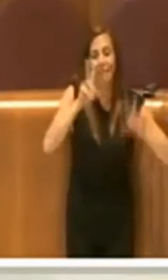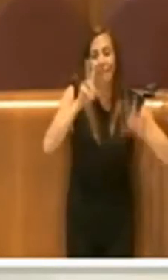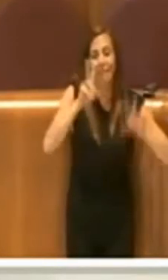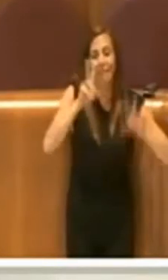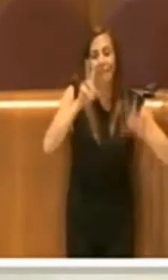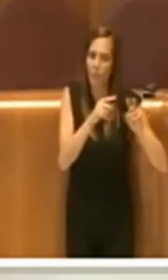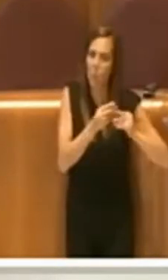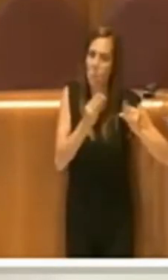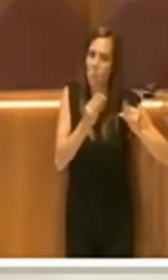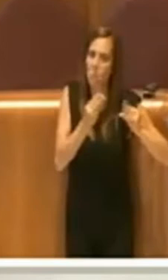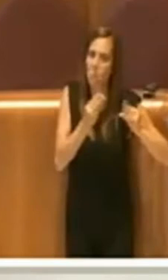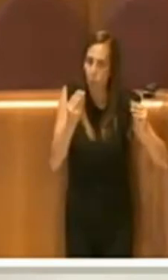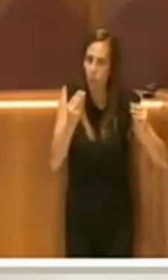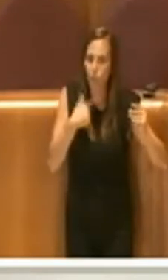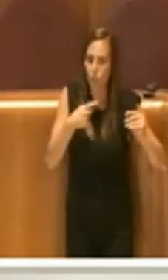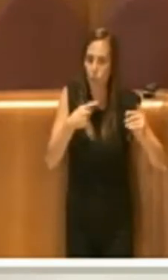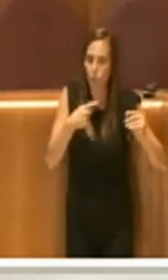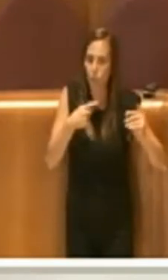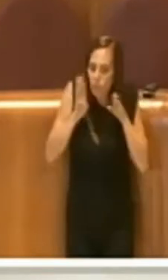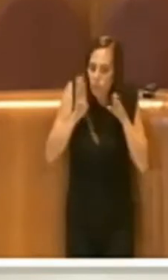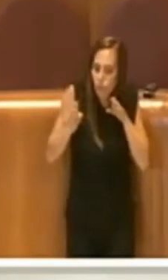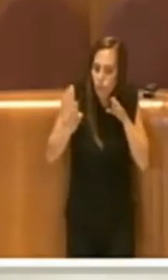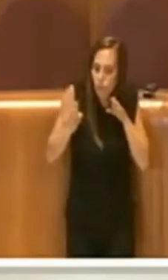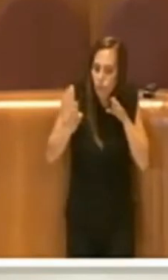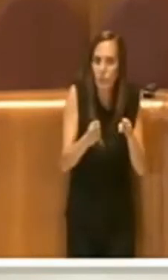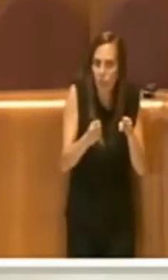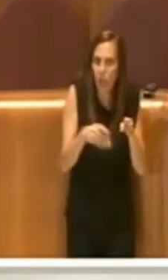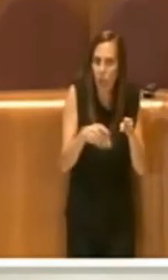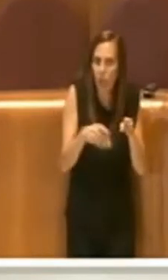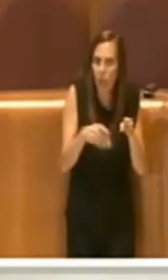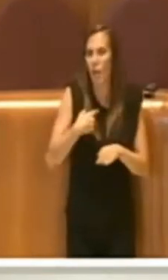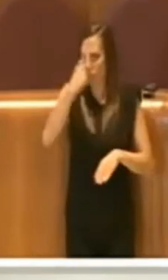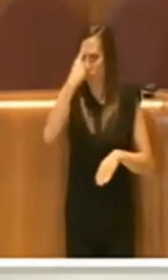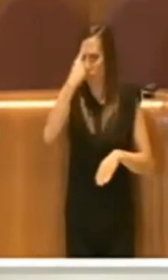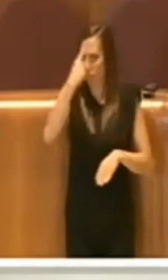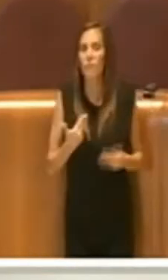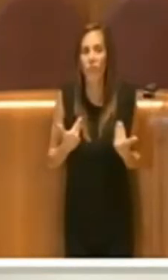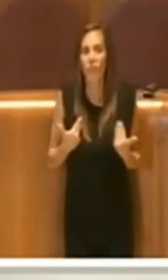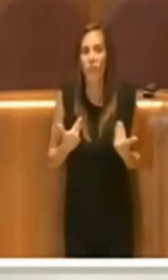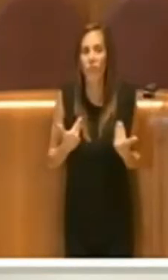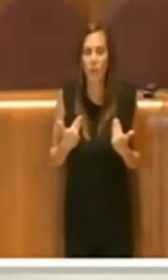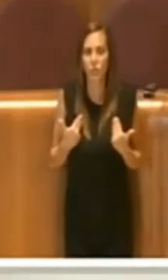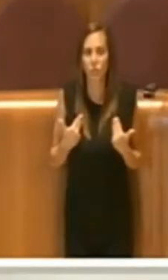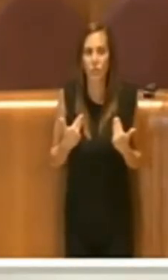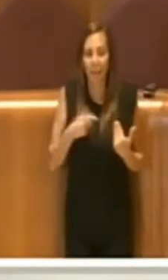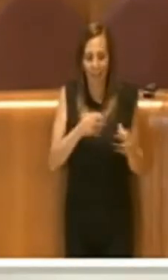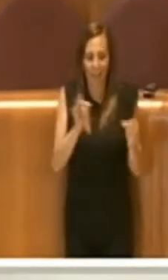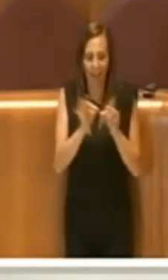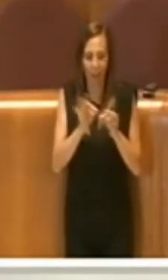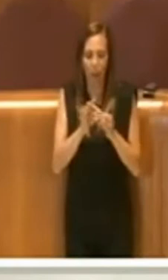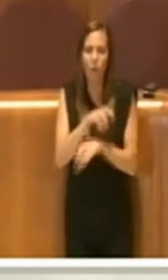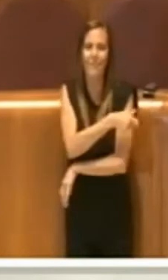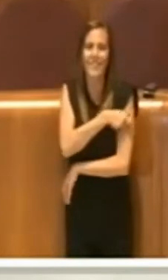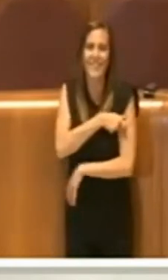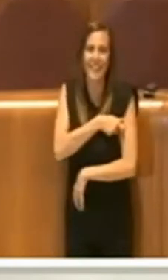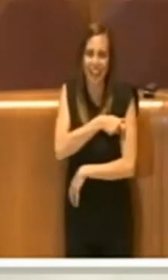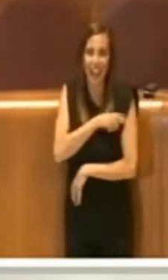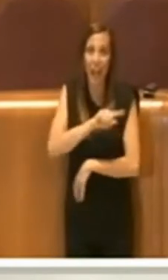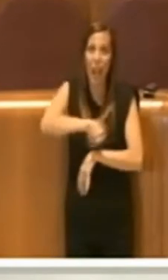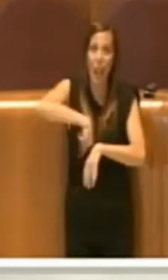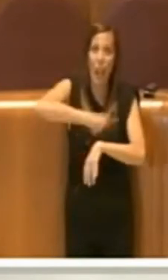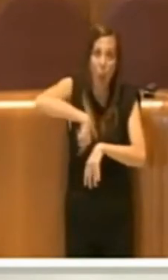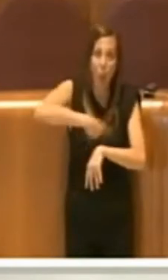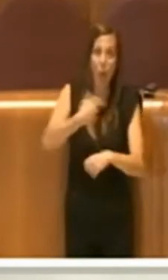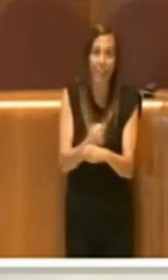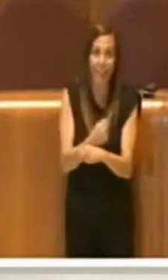e ci abbiamo sempre messo la faccia su questo tema. Ebbene, in questo accordo sindacale si dice che le ore